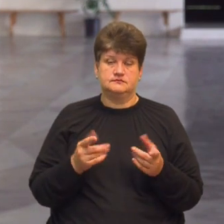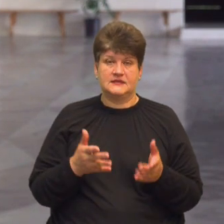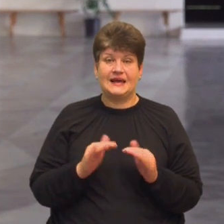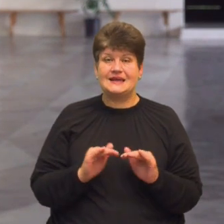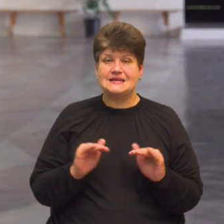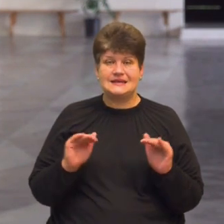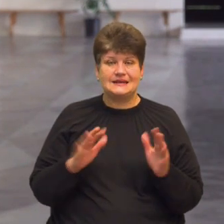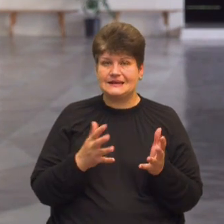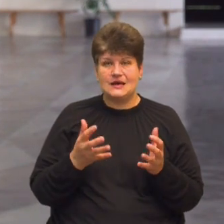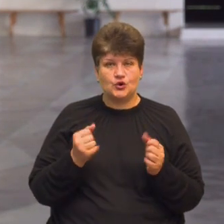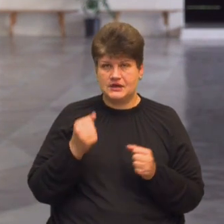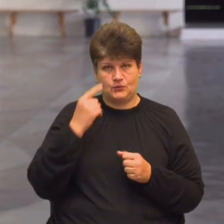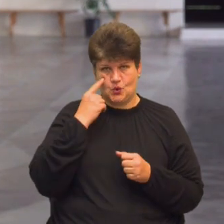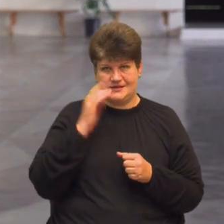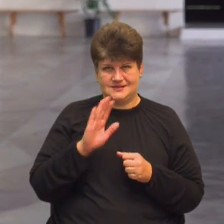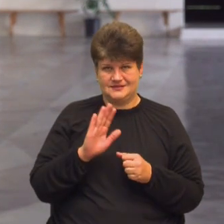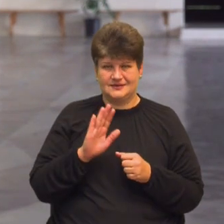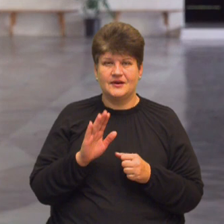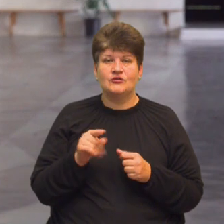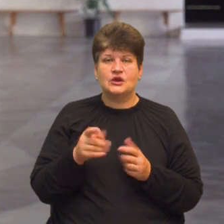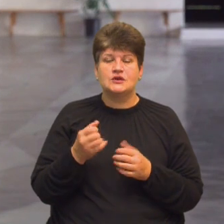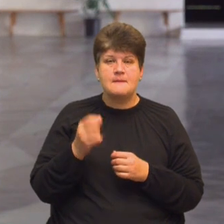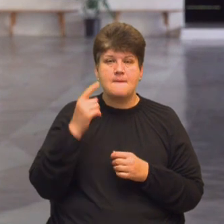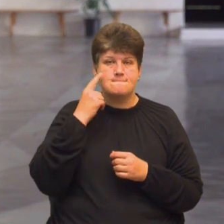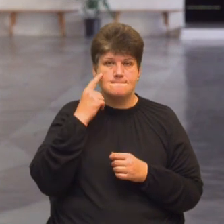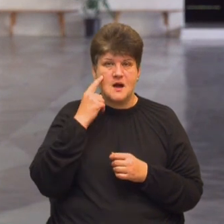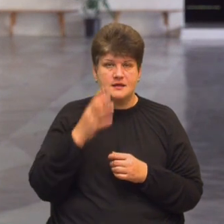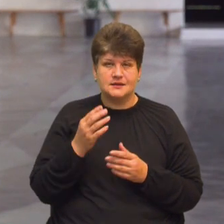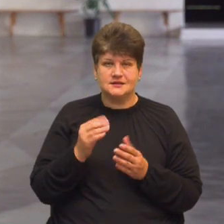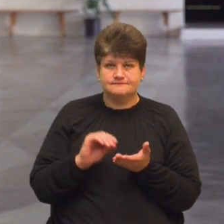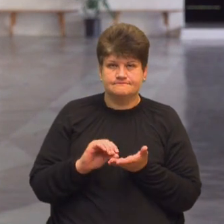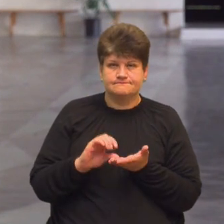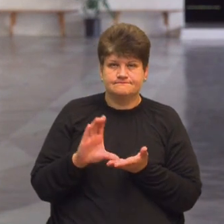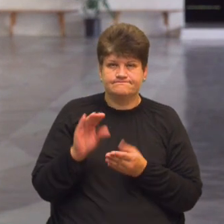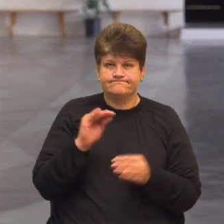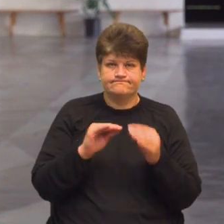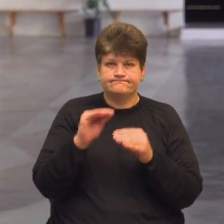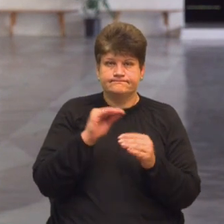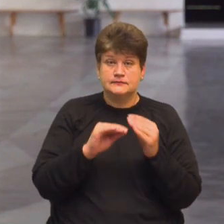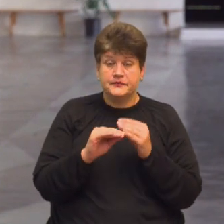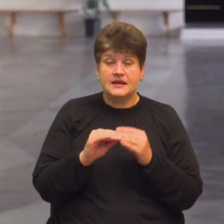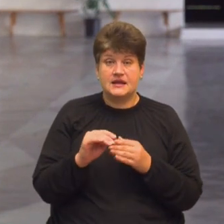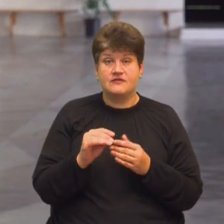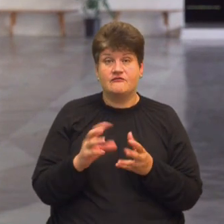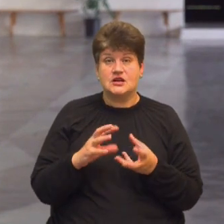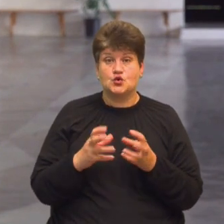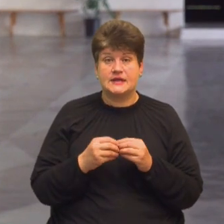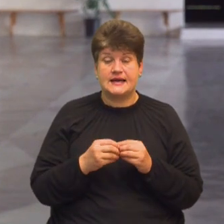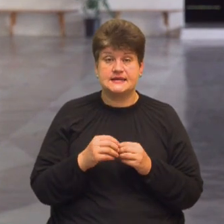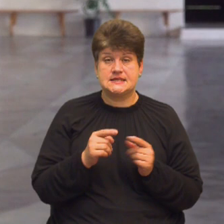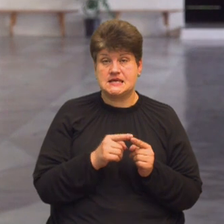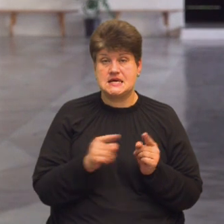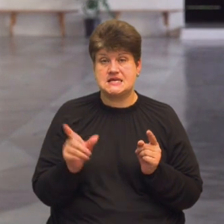не отримують оцінки, вони отримують бали, які накопичують, які складають. І в результаті за семестр вони можуть мати